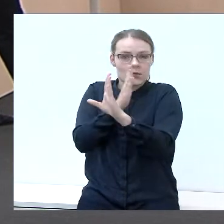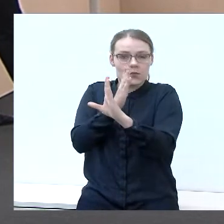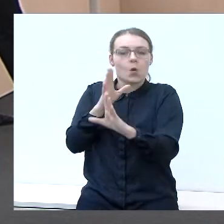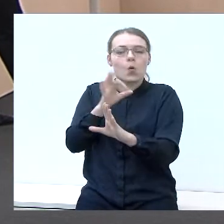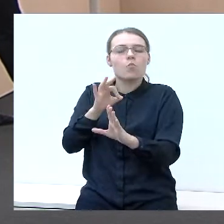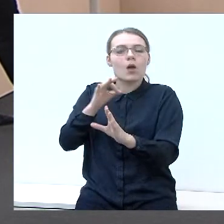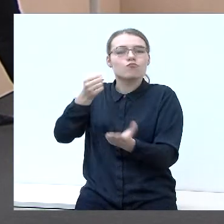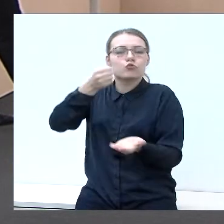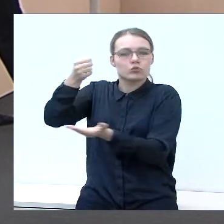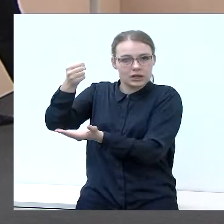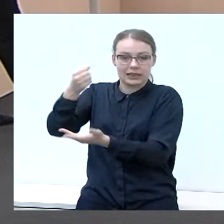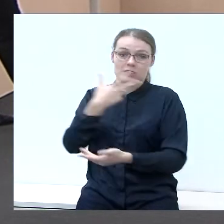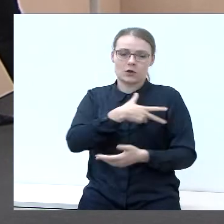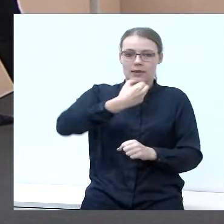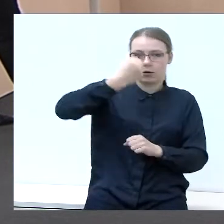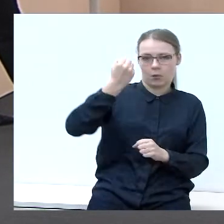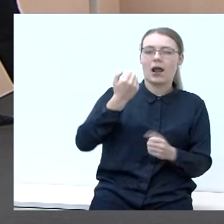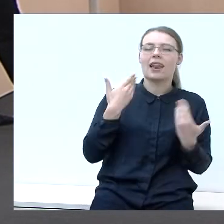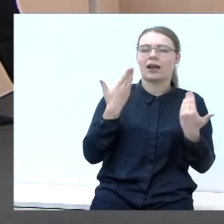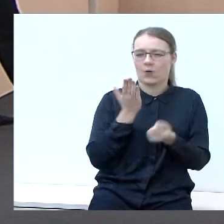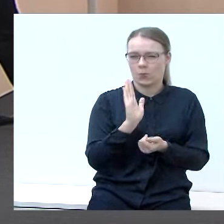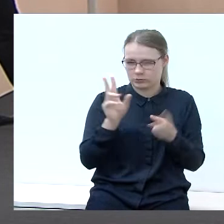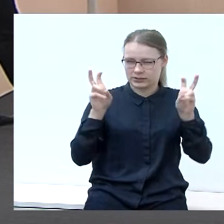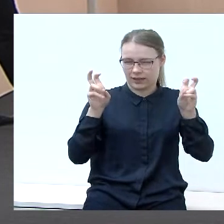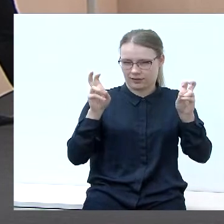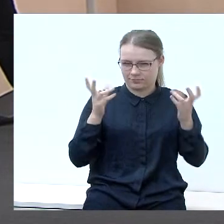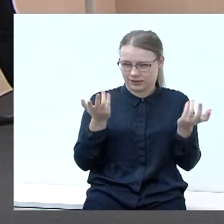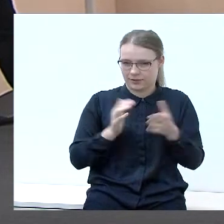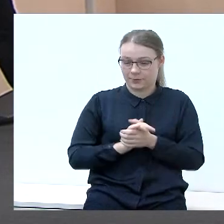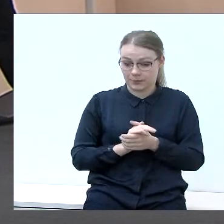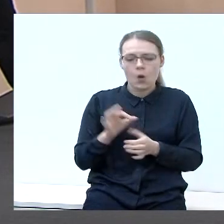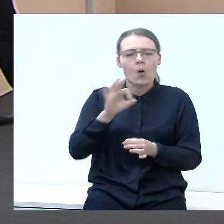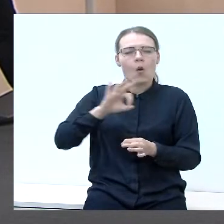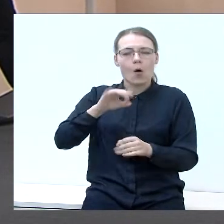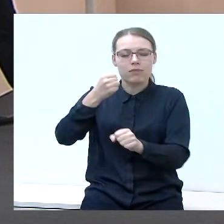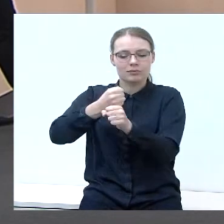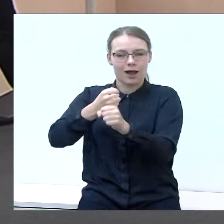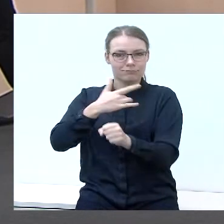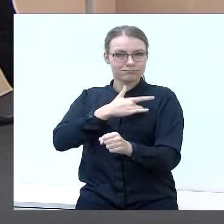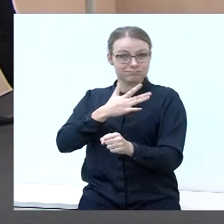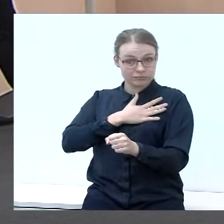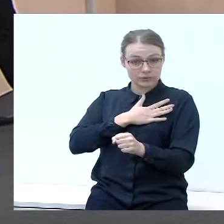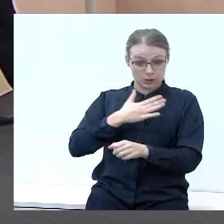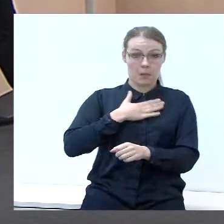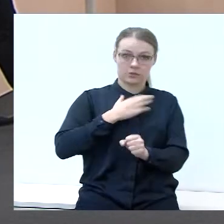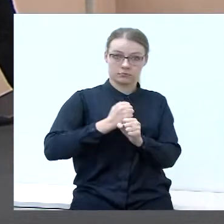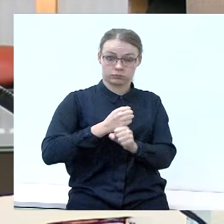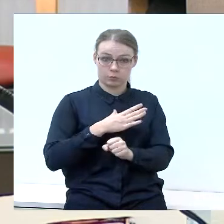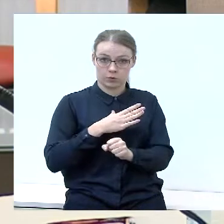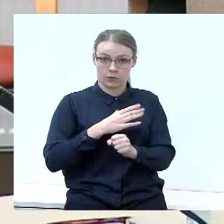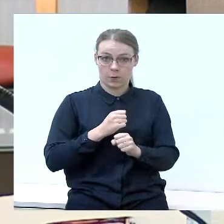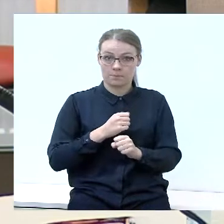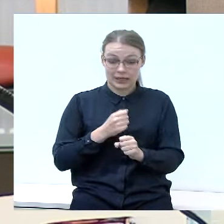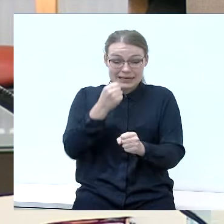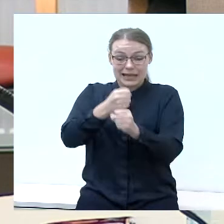buvo, taip, kad jau socialdemokratom bus lengviau. O dabar dėl darbų pasisavinimo, tai darbų galbūt pačių